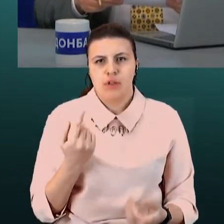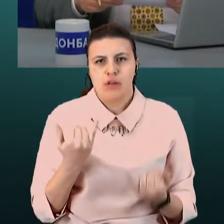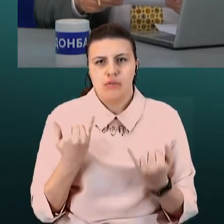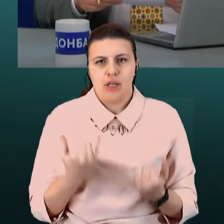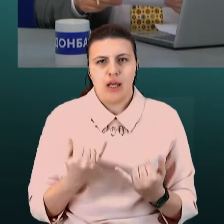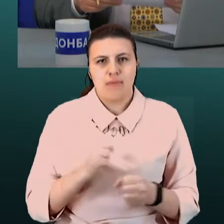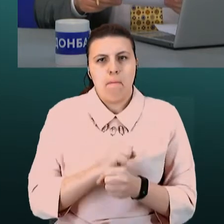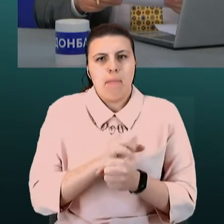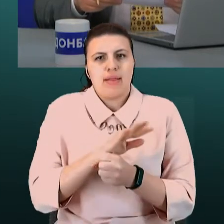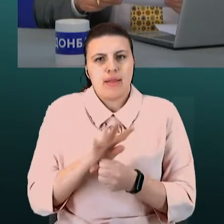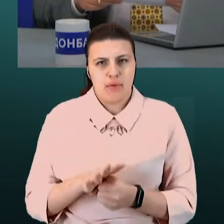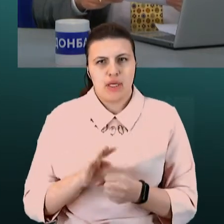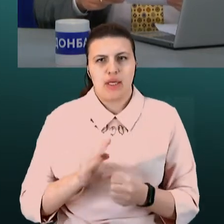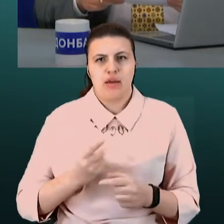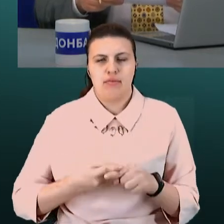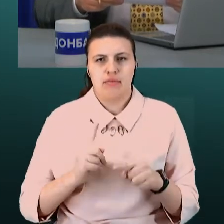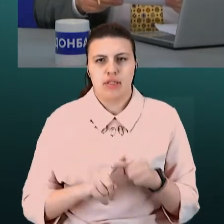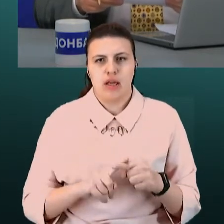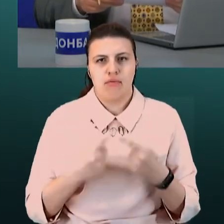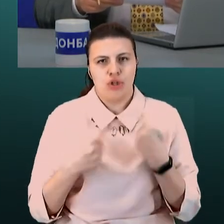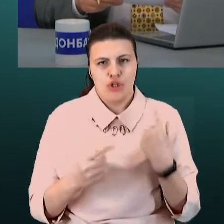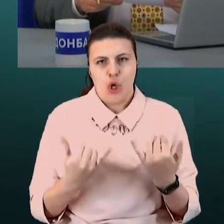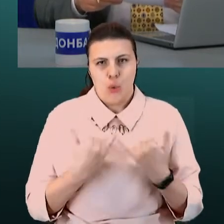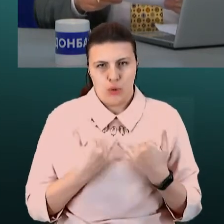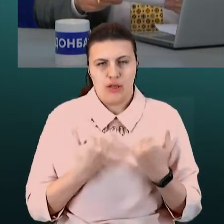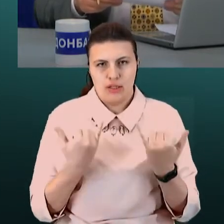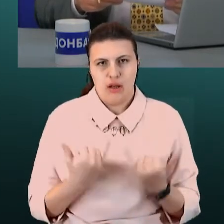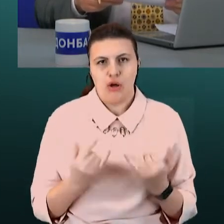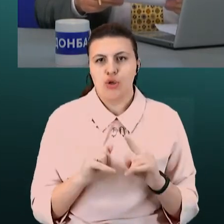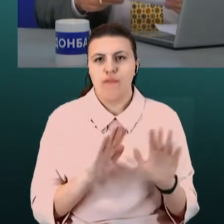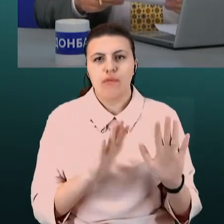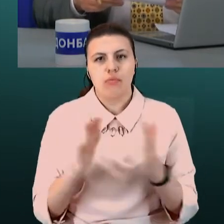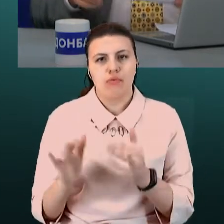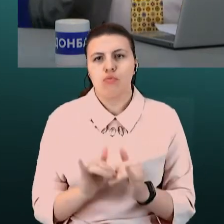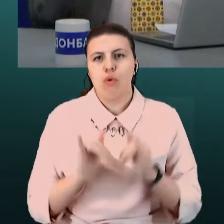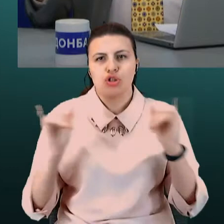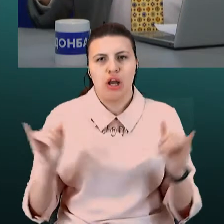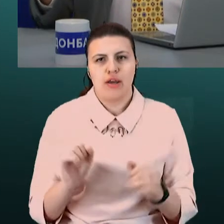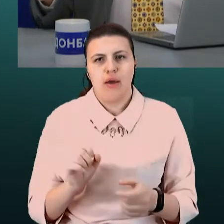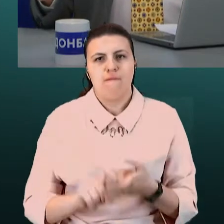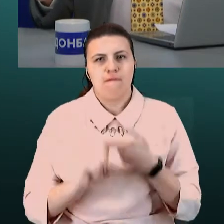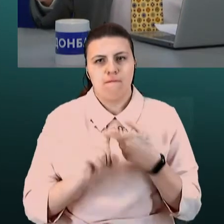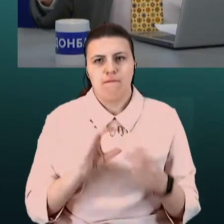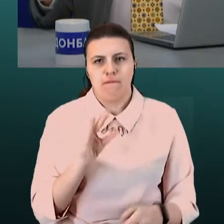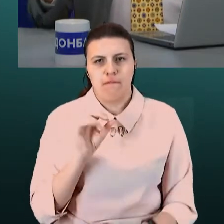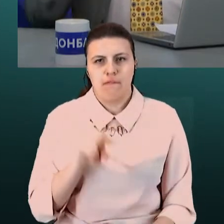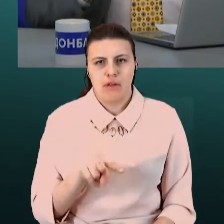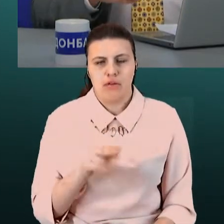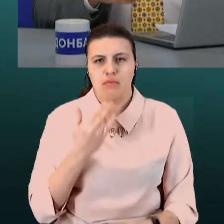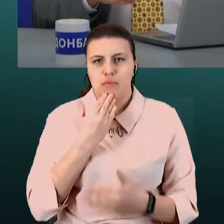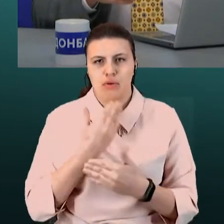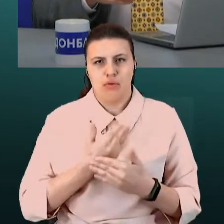зокрема пандемії коронавірусу. Що відбувається з поширенням ВІЛ-інфекцій протягом останнього